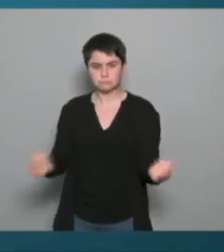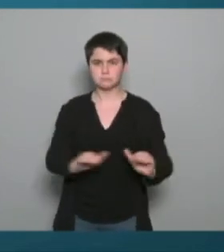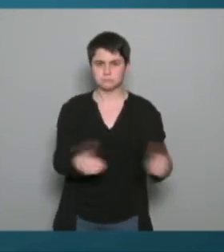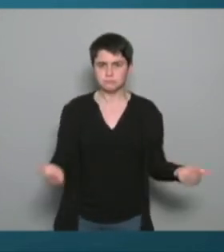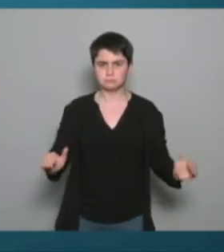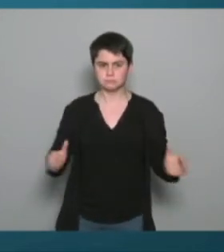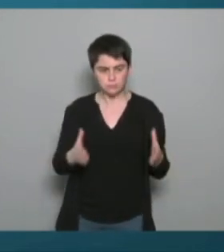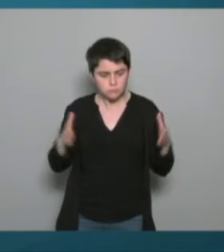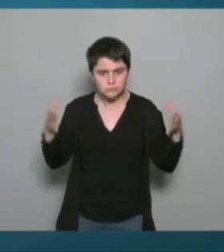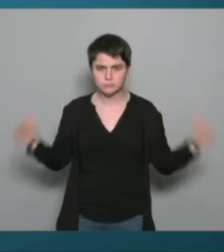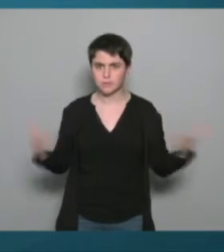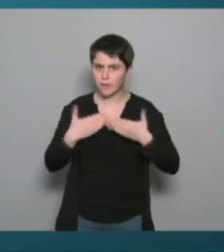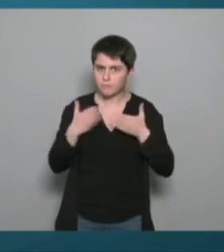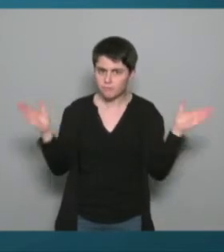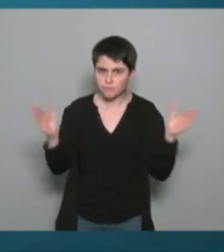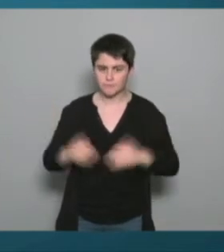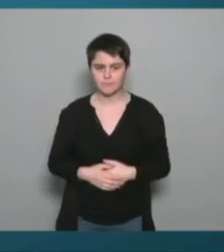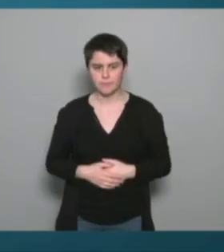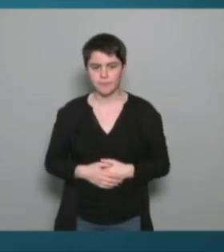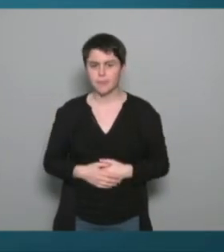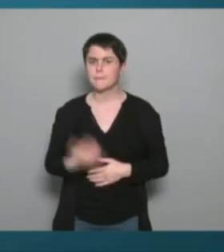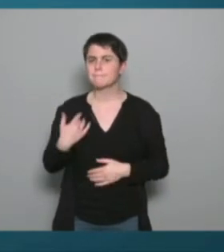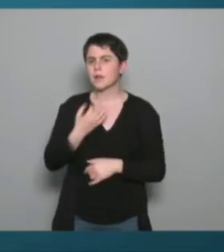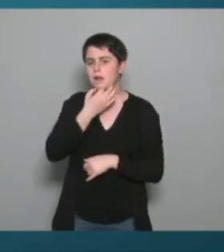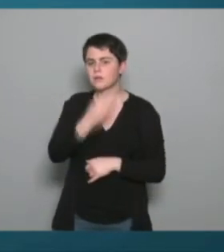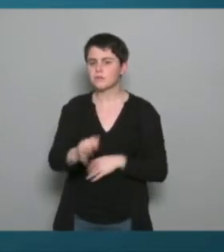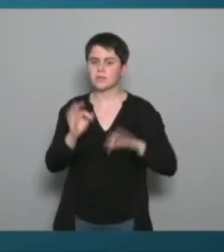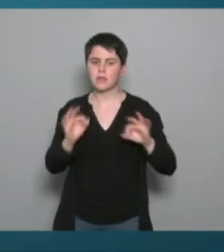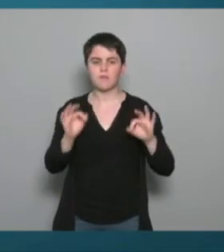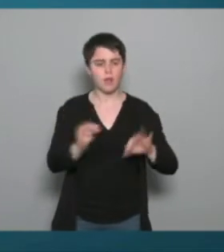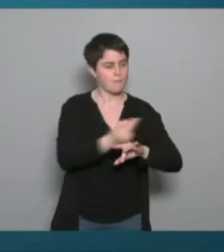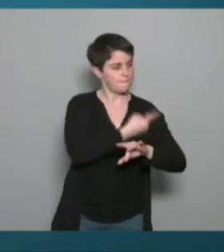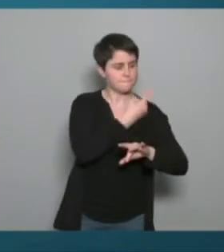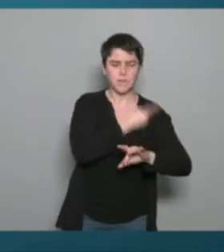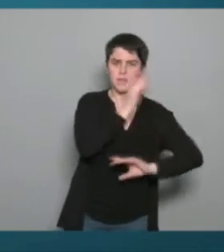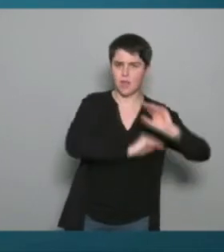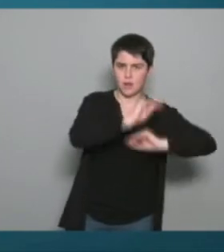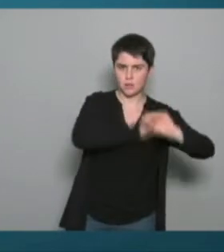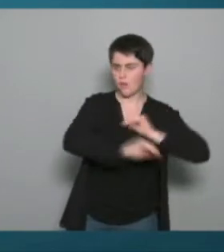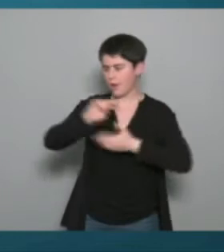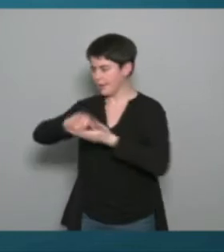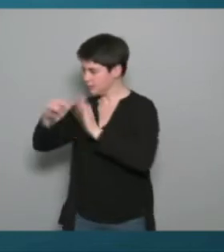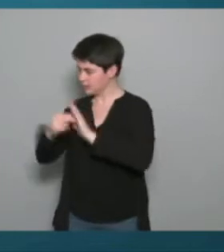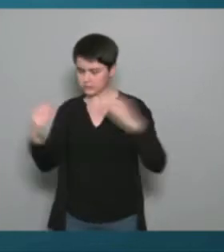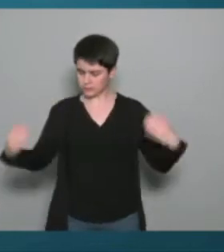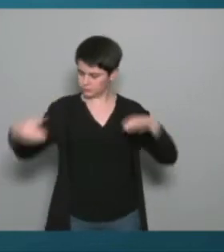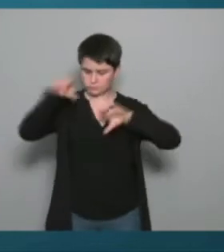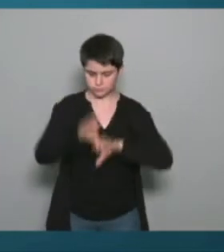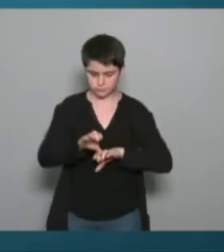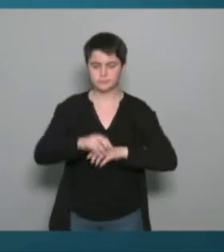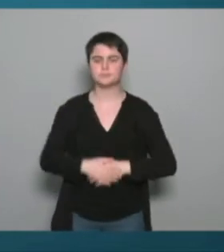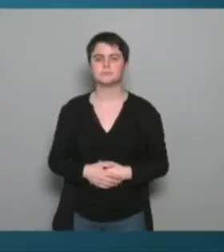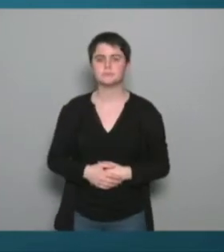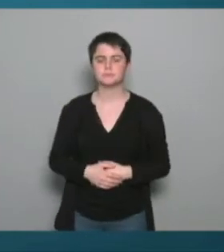part la clinique et d'autre part la technicité toutes les compétences du coordonnateur de fait si on se retrouve dans un système